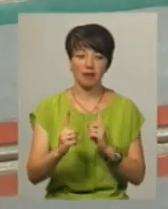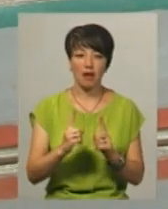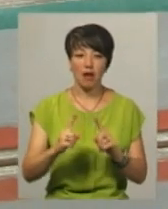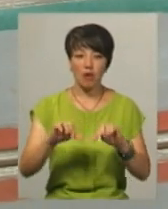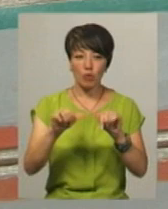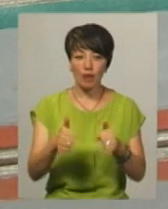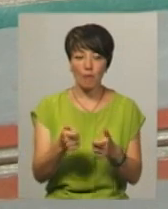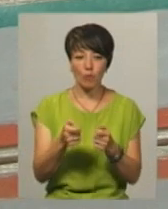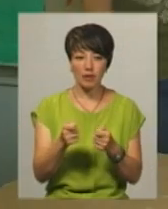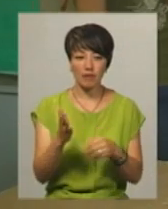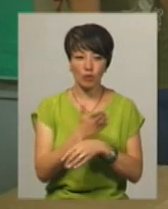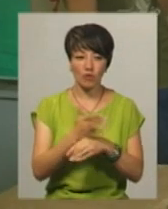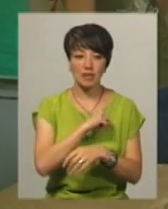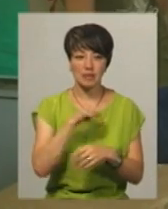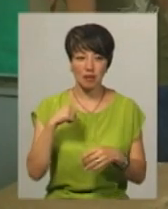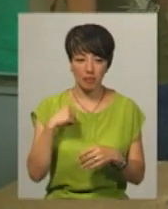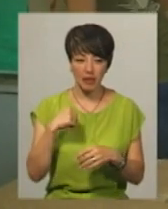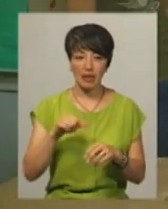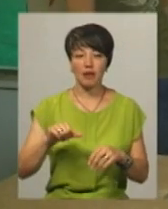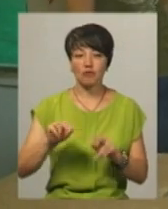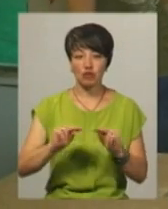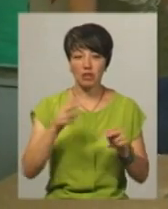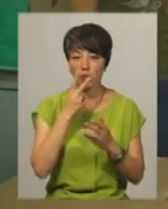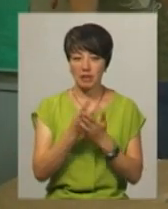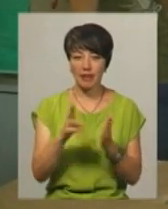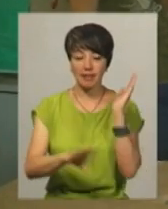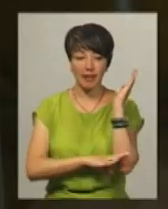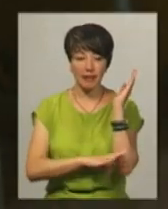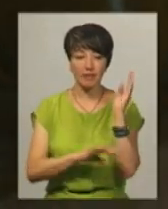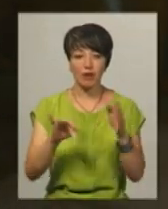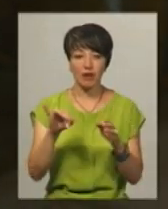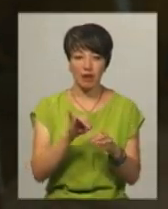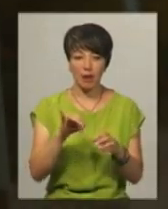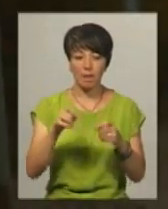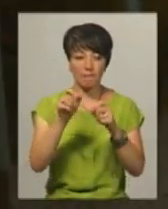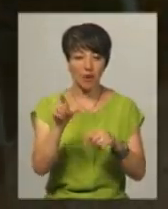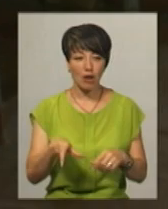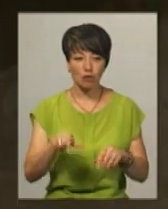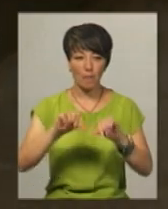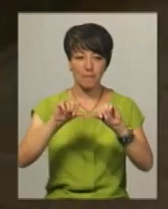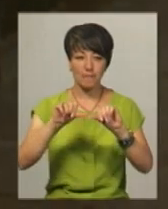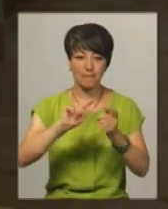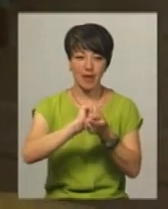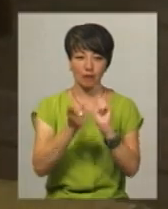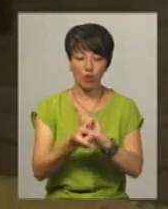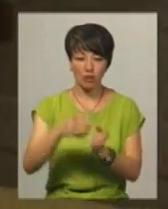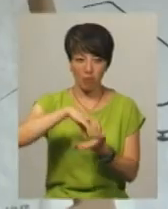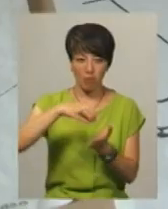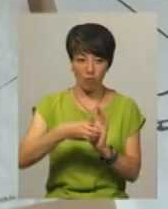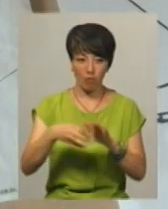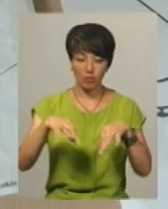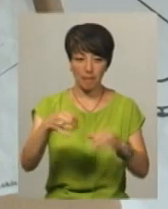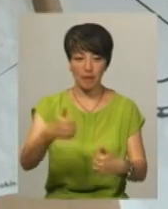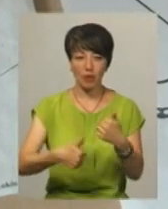пульти до них гуртківці виготовляють самі. Юрій Ящук демонструє, як шматок деревини та педпляшку перетворити в корпус моделі для трекових перегонів.